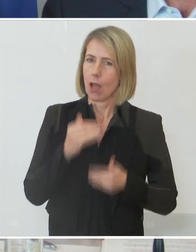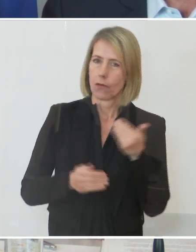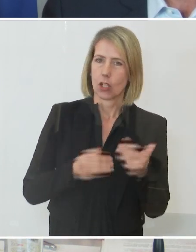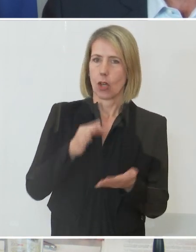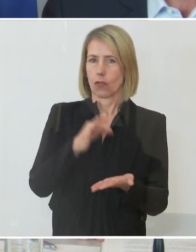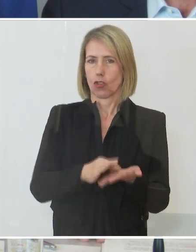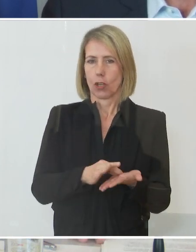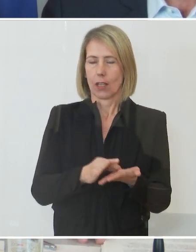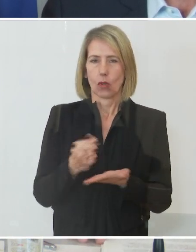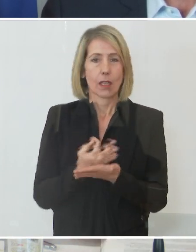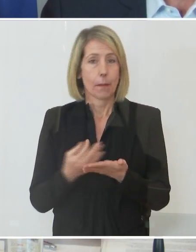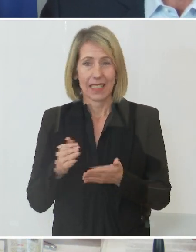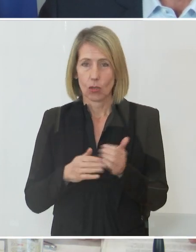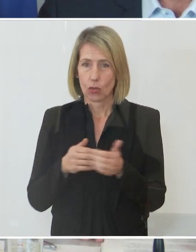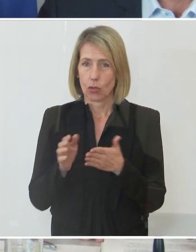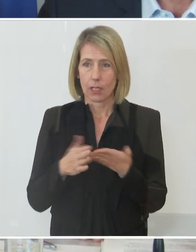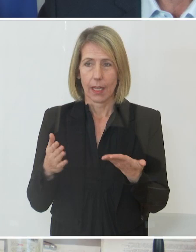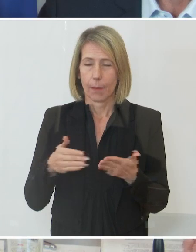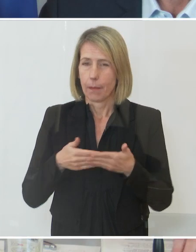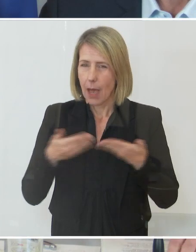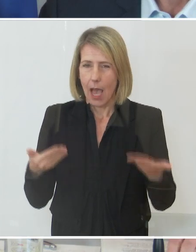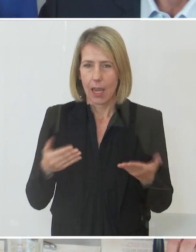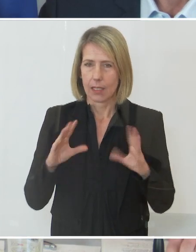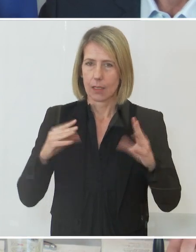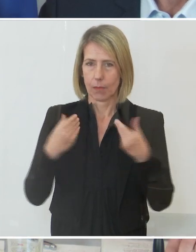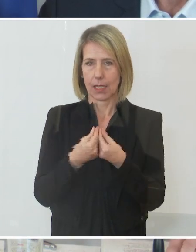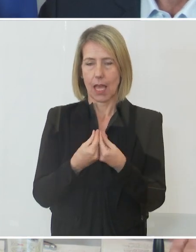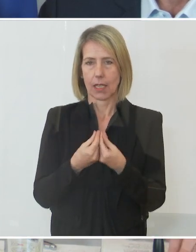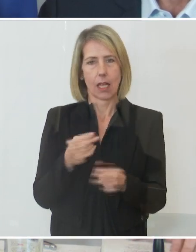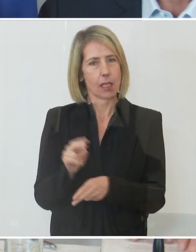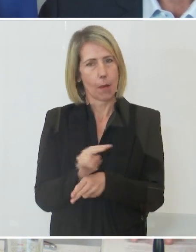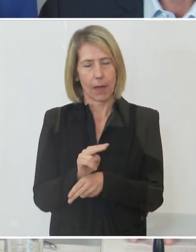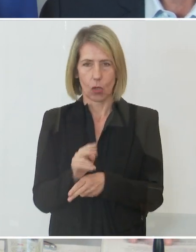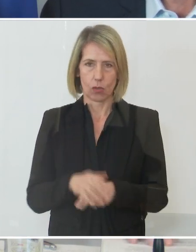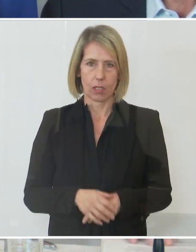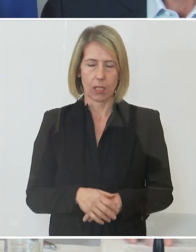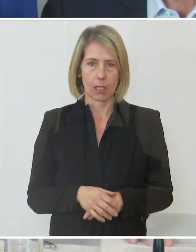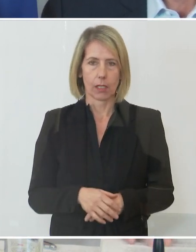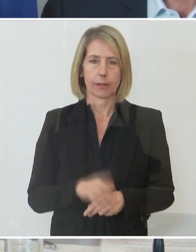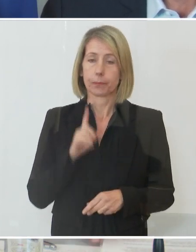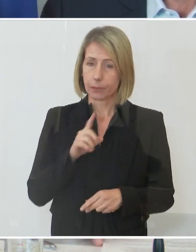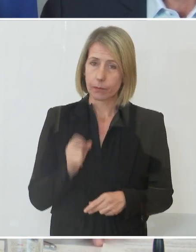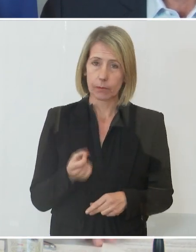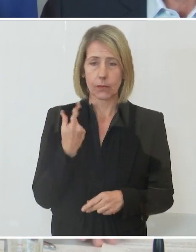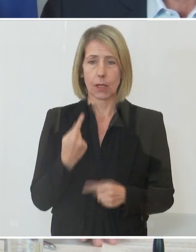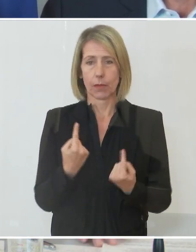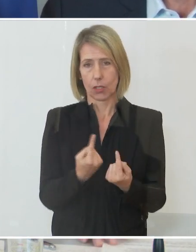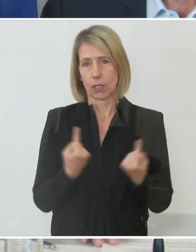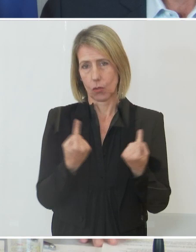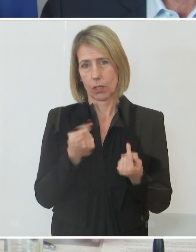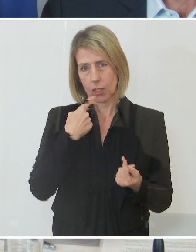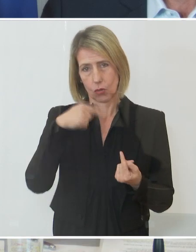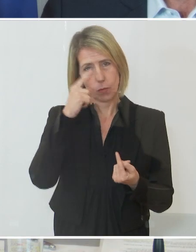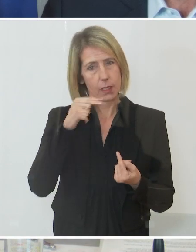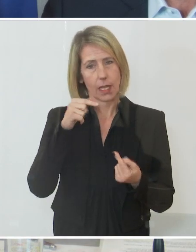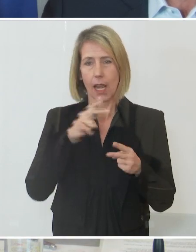Arbeitsmarkt, Bildungssystem, das Miteinander mit berücksichtigt wird, aber dass wir ein besonderes Auge auf die Situation der Spitäler